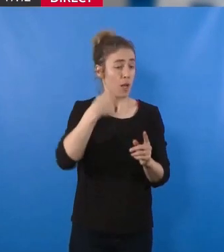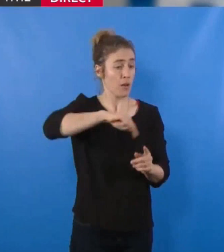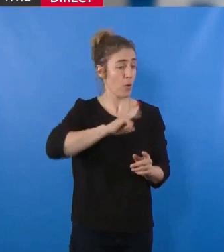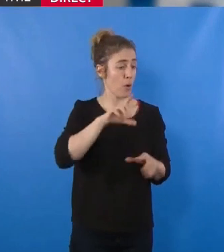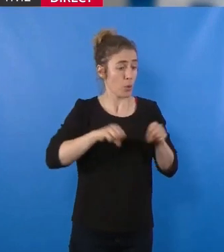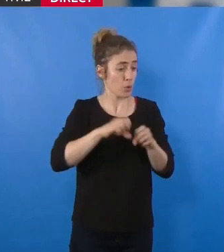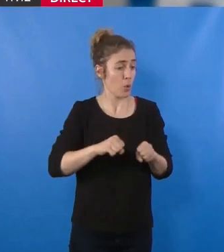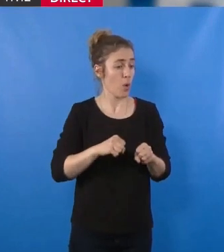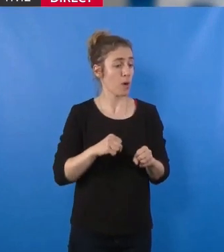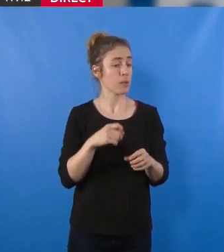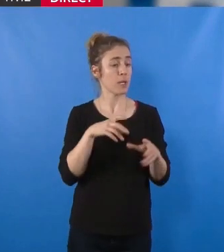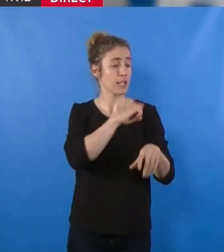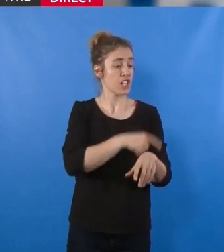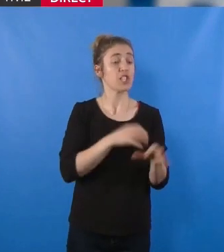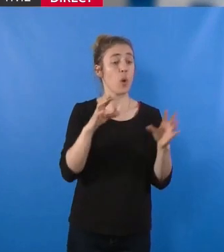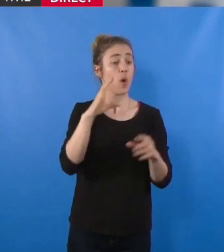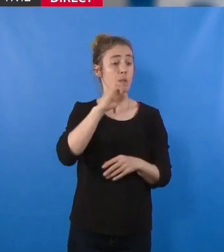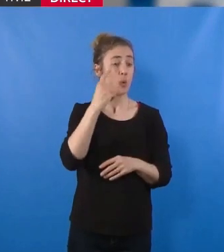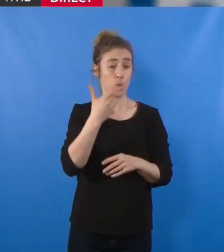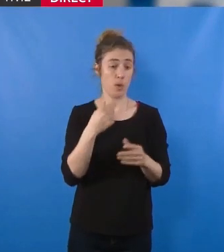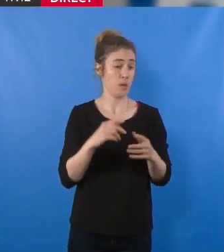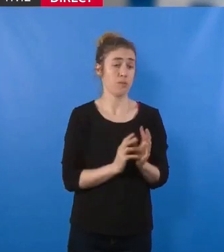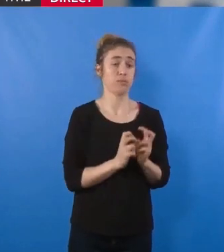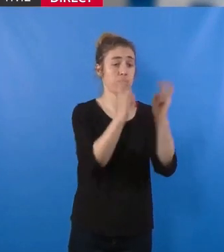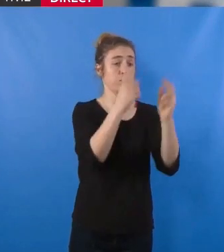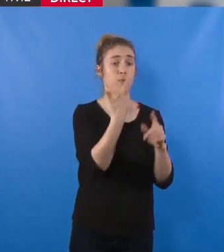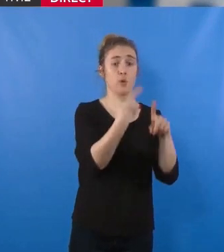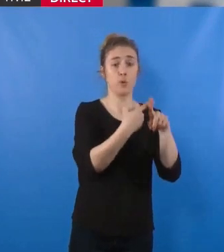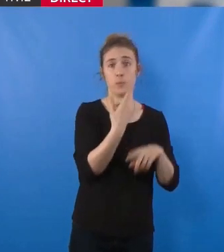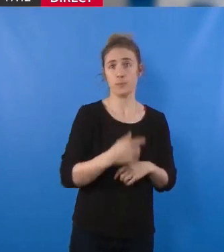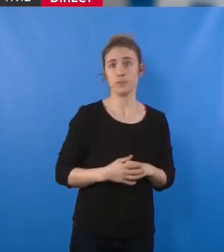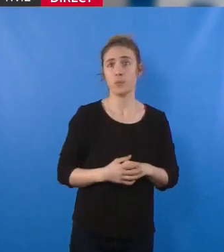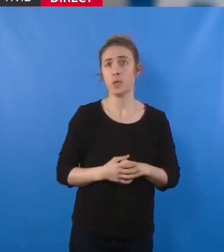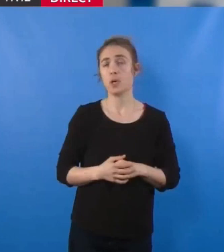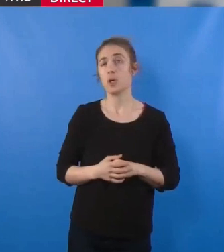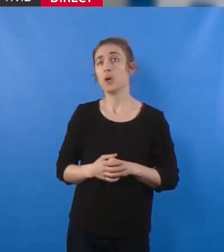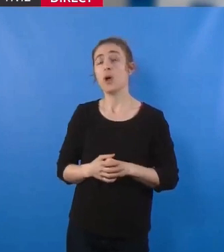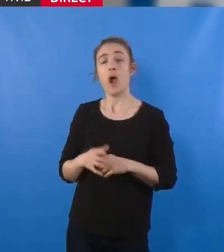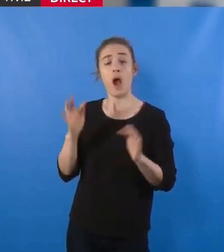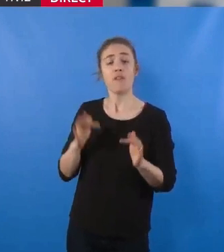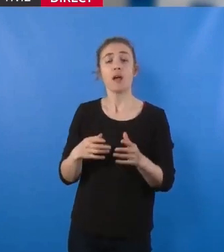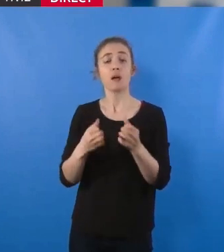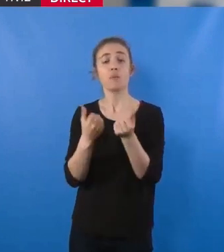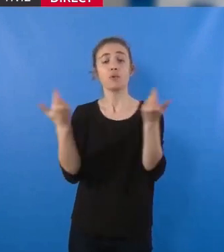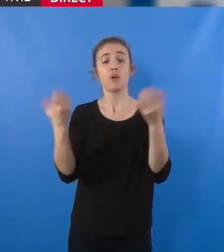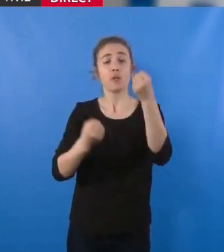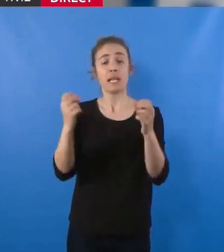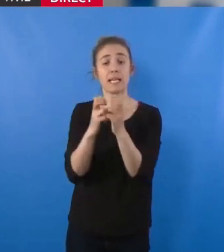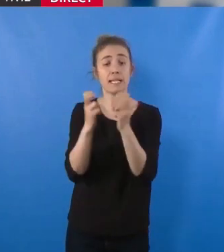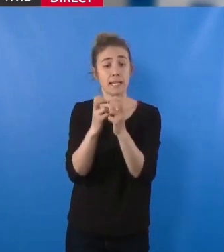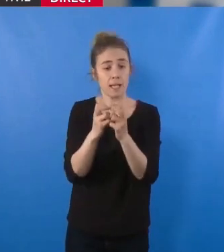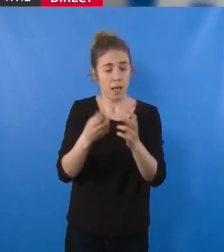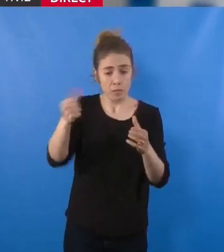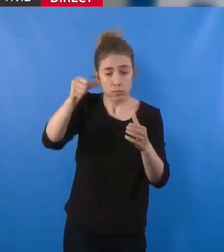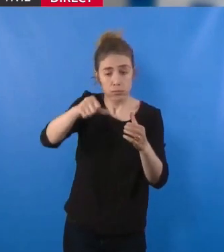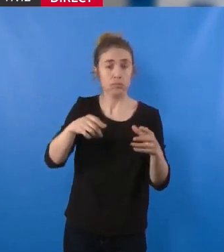d'électricité d'ici là, pour réindustrialiser le pays, pour mettre en charge les millions de véhicules électriques supplémentaires, remplaçant